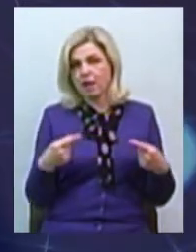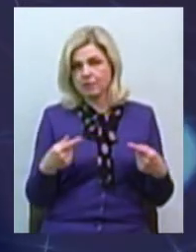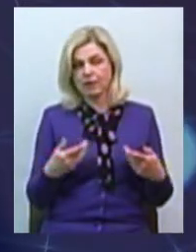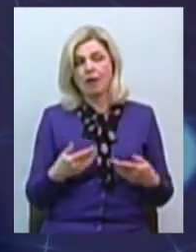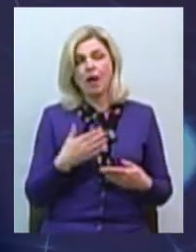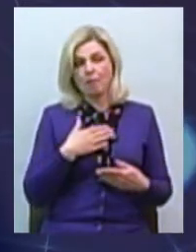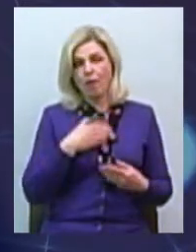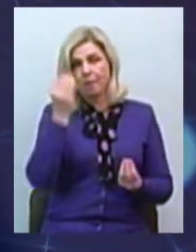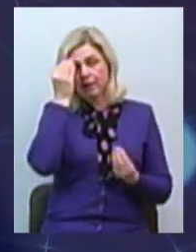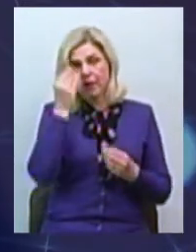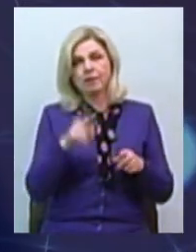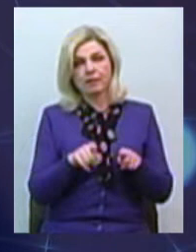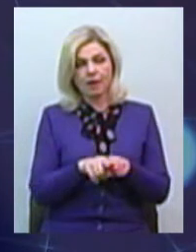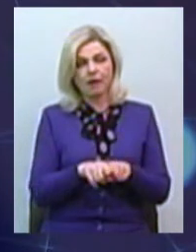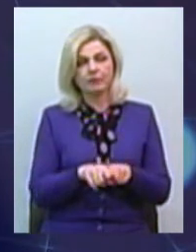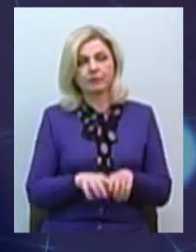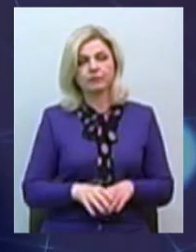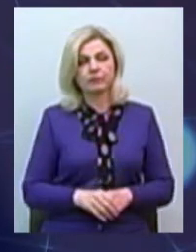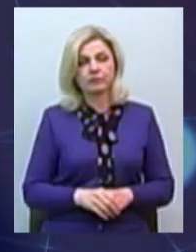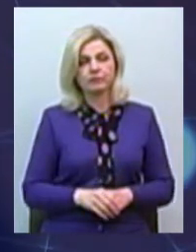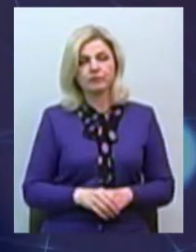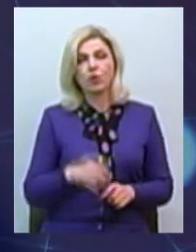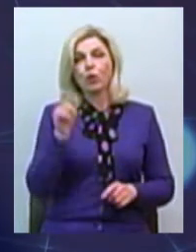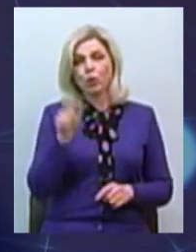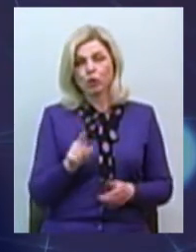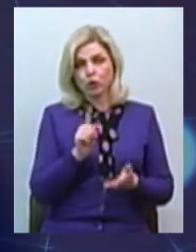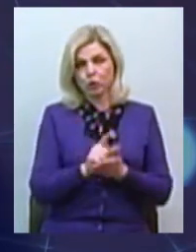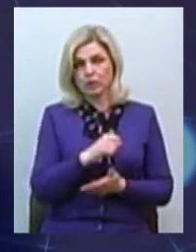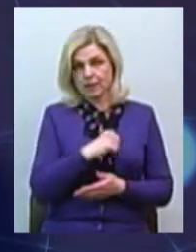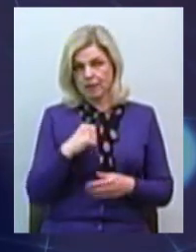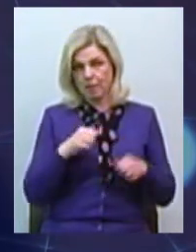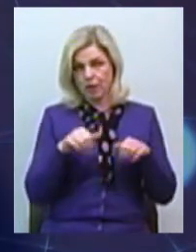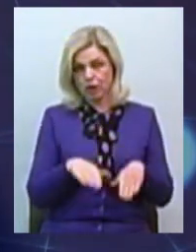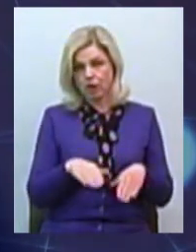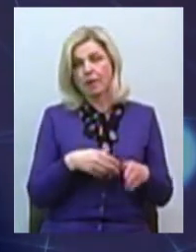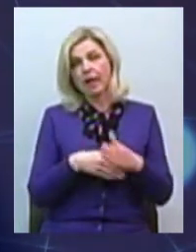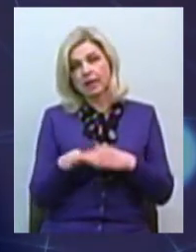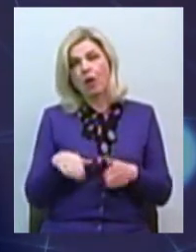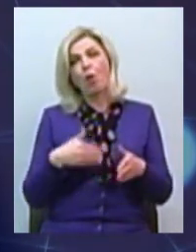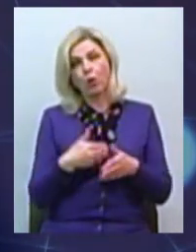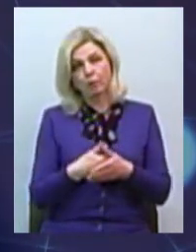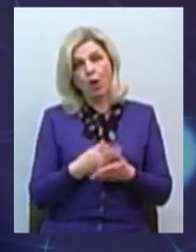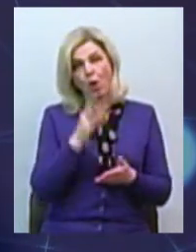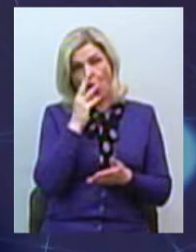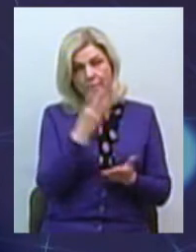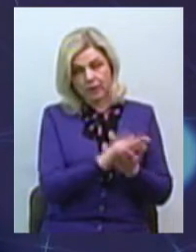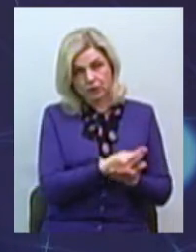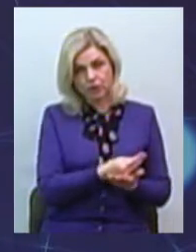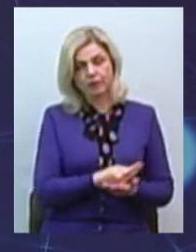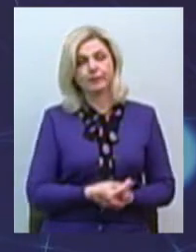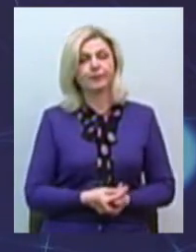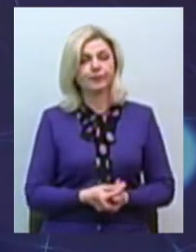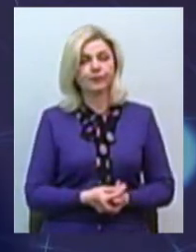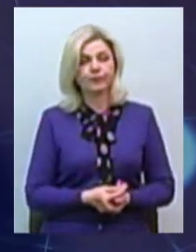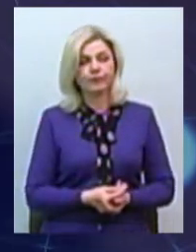Моя позиція все ж таки, що особа повинна сама вирішувати, чи йти у відпустку оплачувано. Ваша позиція як адвокат, так? Так, так,